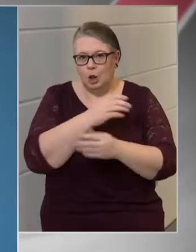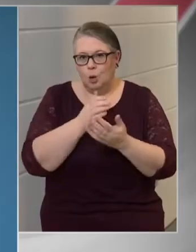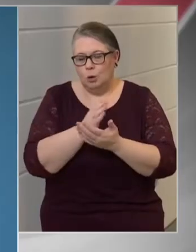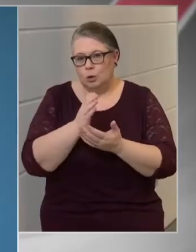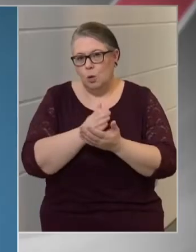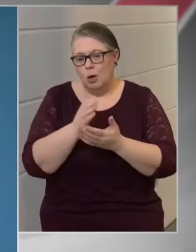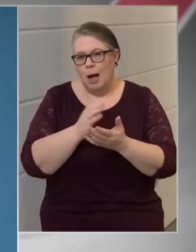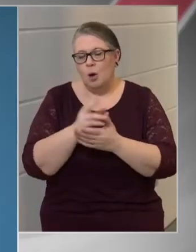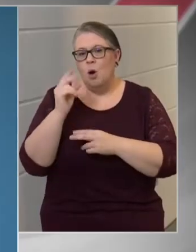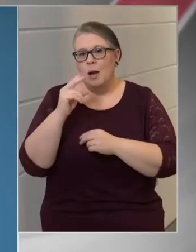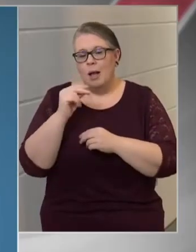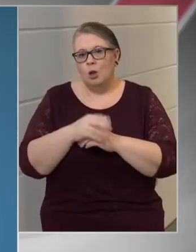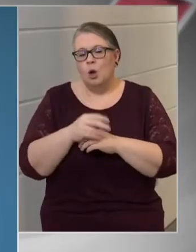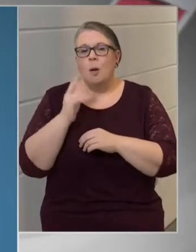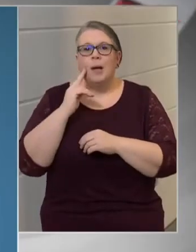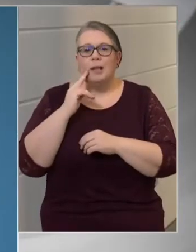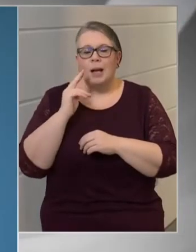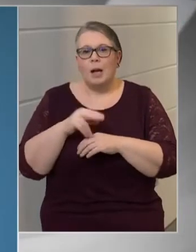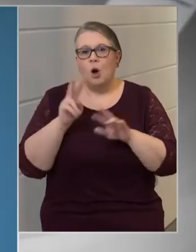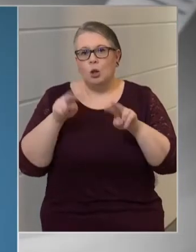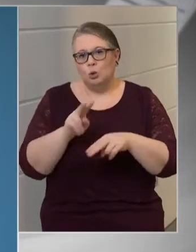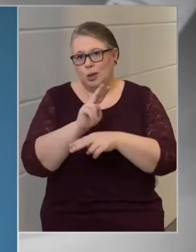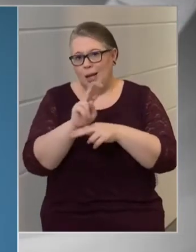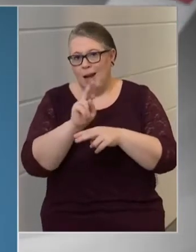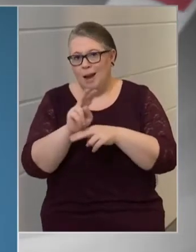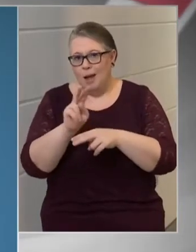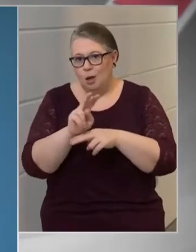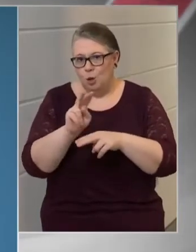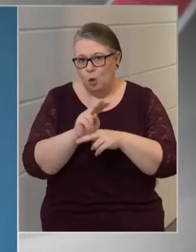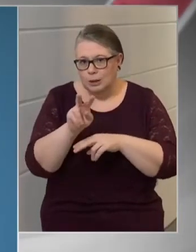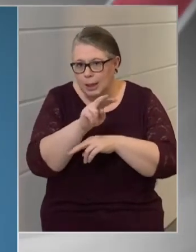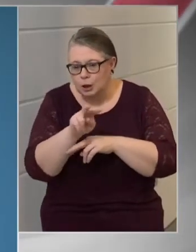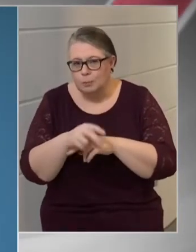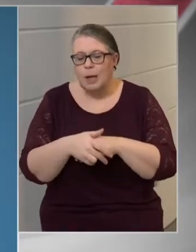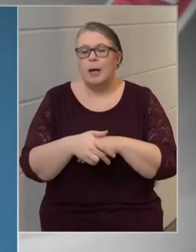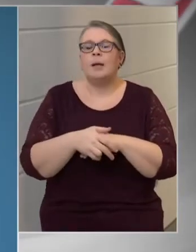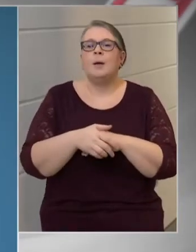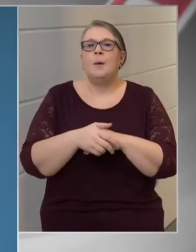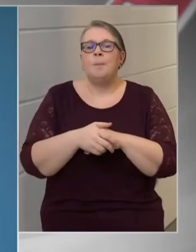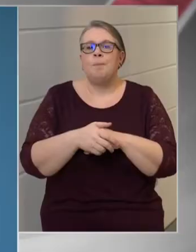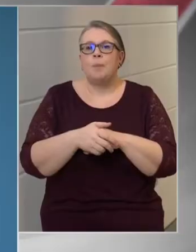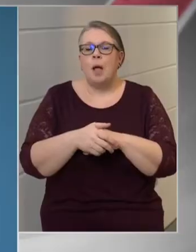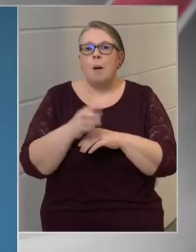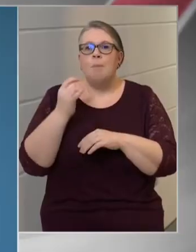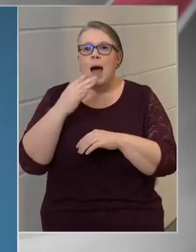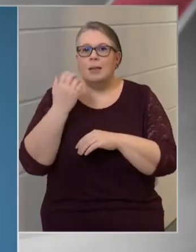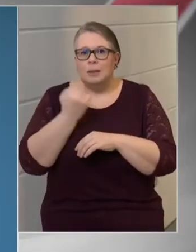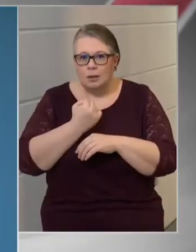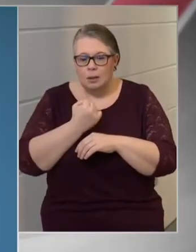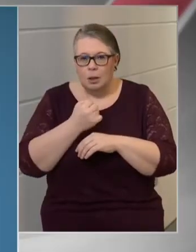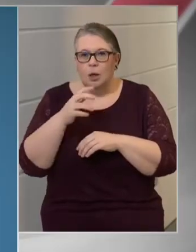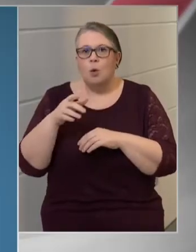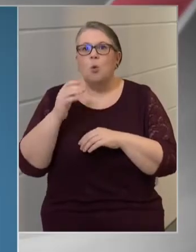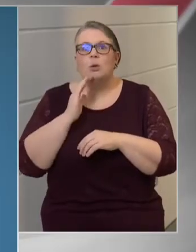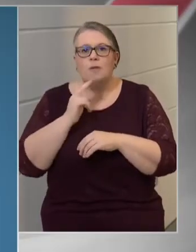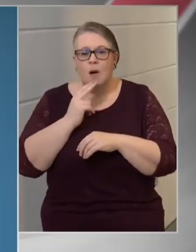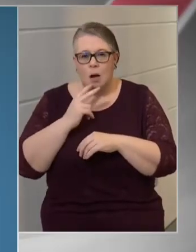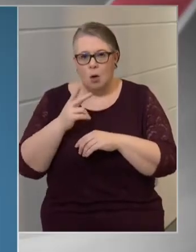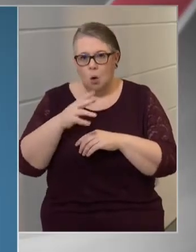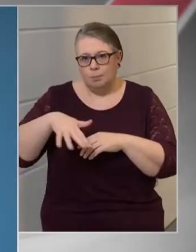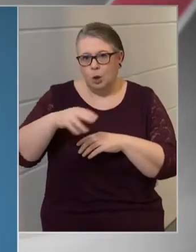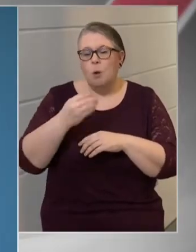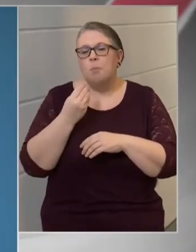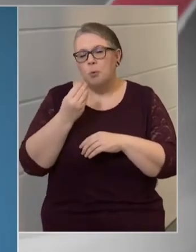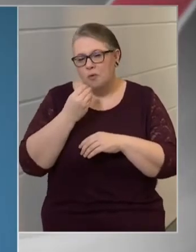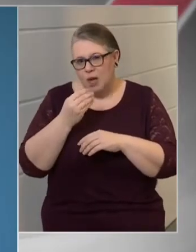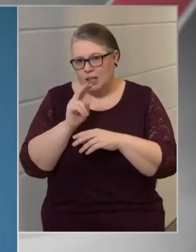teljesítő rendőreink, pénteken hatósági ellenőrzés keretén belül ellenőrizték Bárd udvarnok településen az egyik büfét,